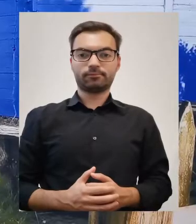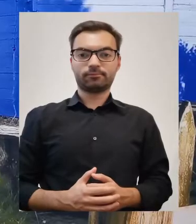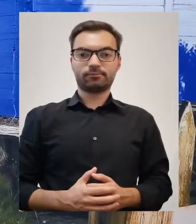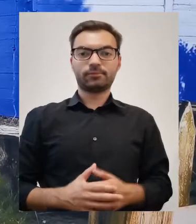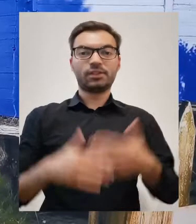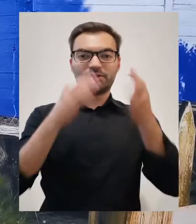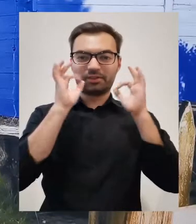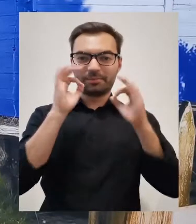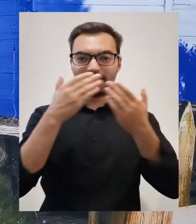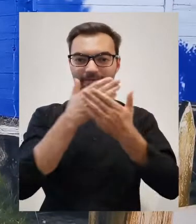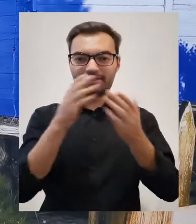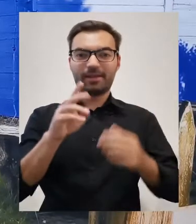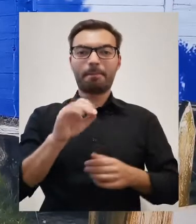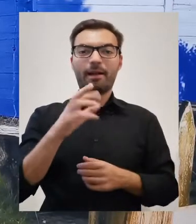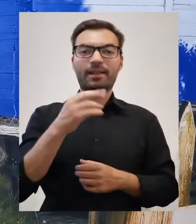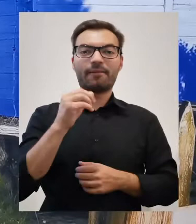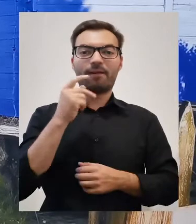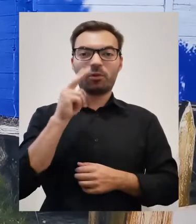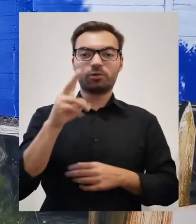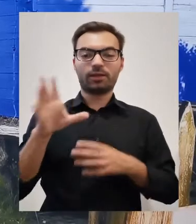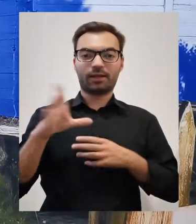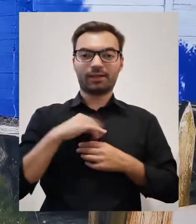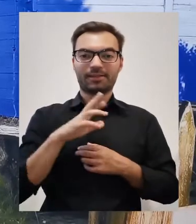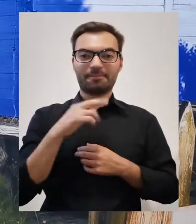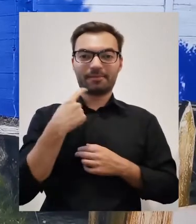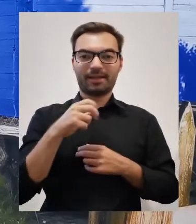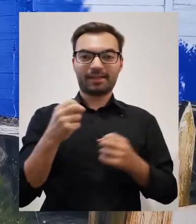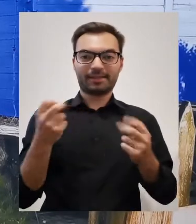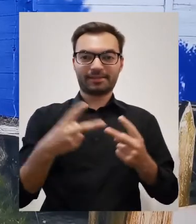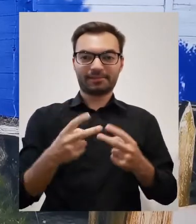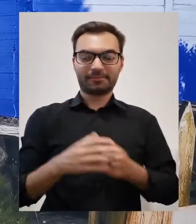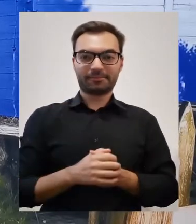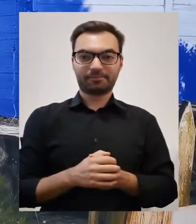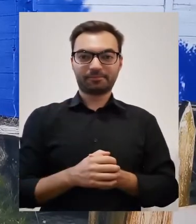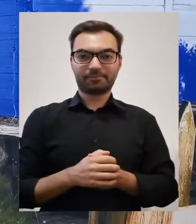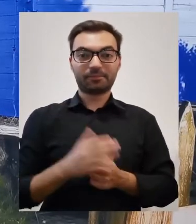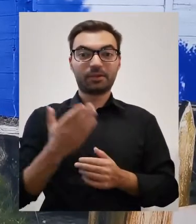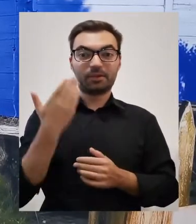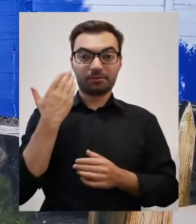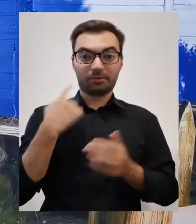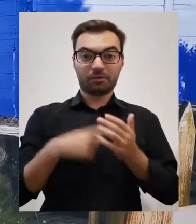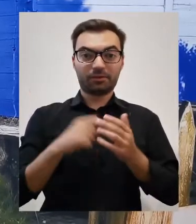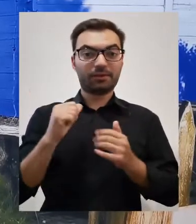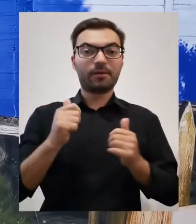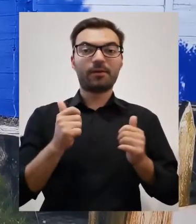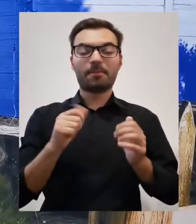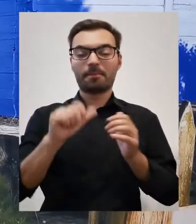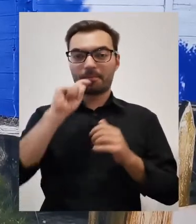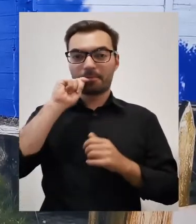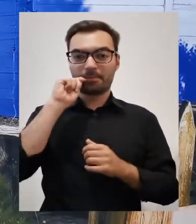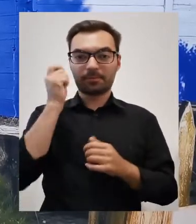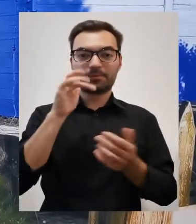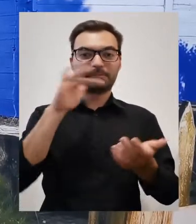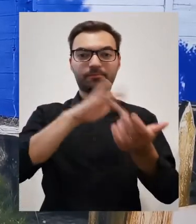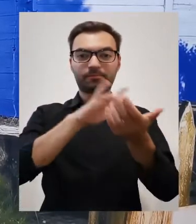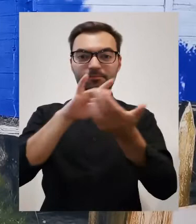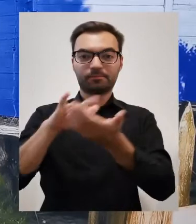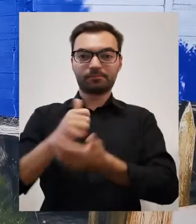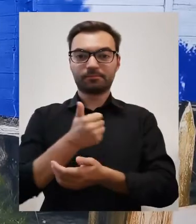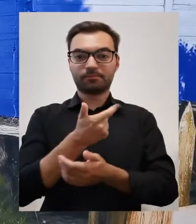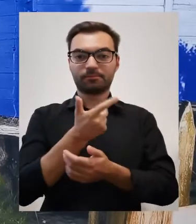Dzień dobry Państwu, kłaniają się Magdalena Walusiak i Bernard Kinow. Podczas naszej poprzedniej wycieczki